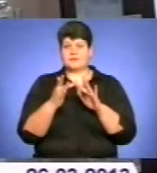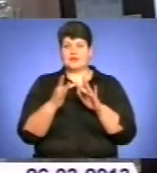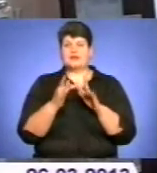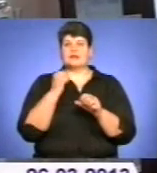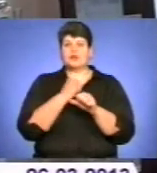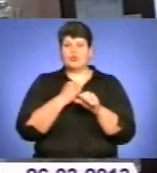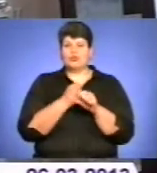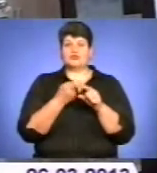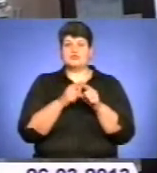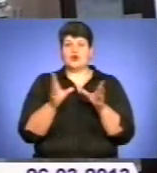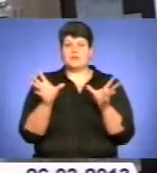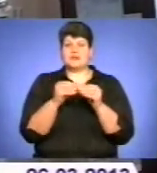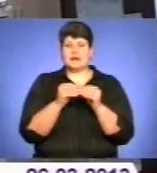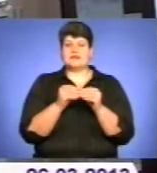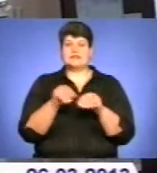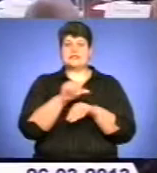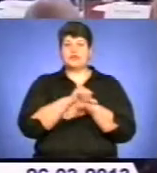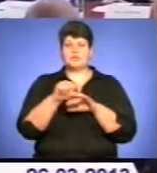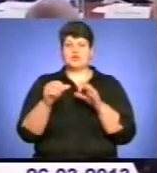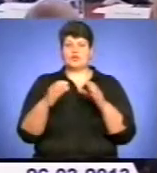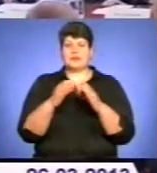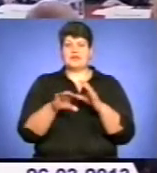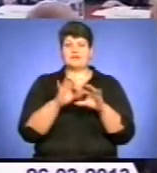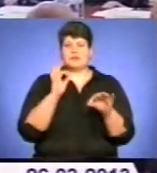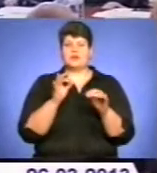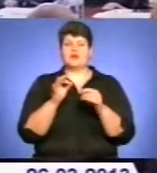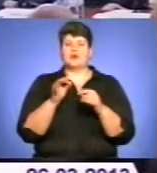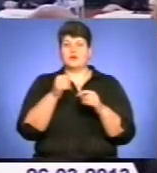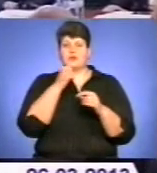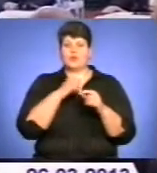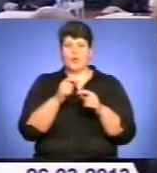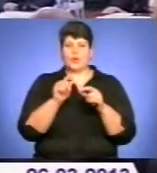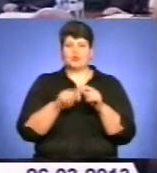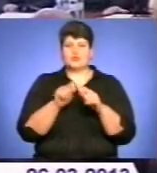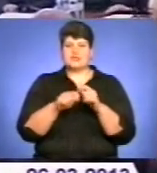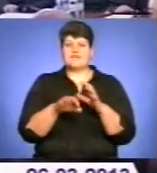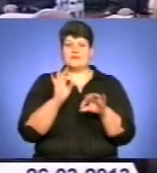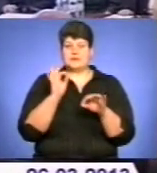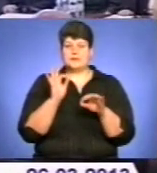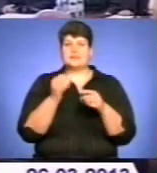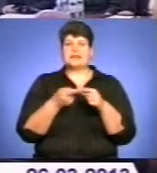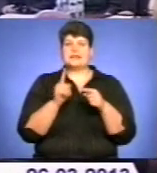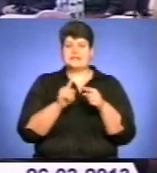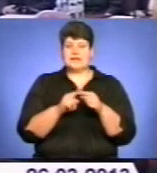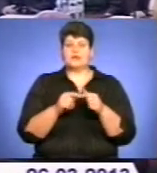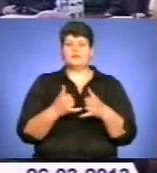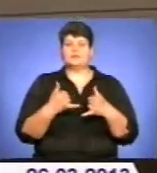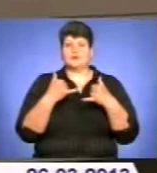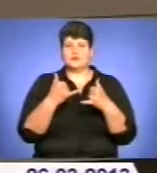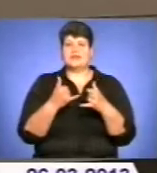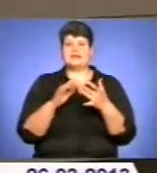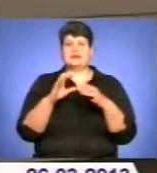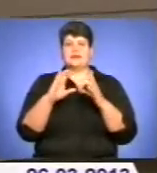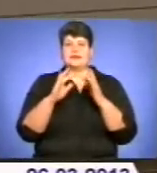'єдналися українські та зарубіжні компанії, що пройшли конкурсний відбір. За словами ініціаторів проєкту, такий консорціум забезпечить доступ до світових